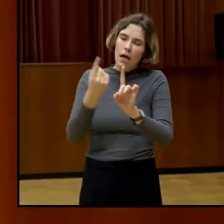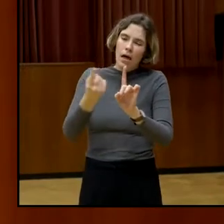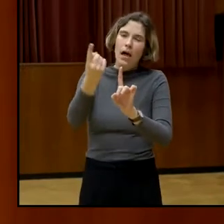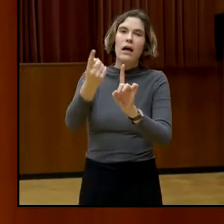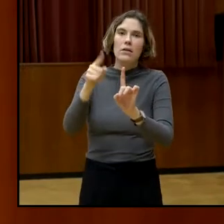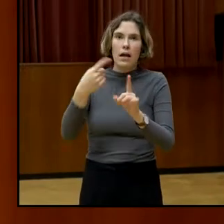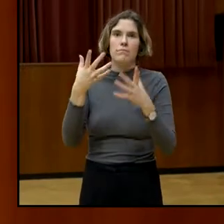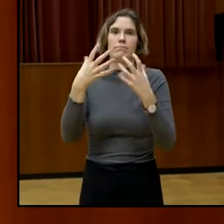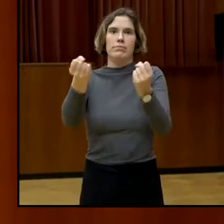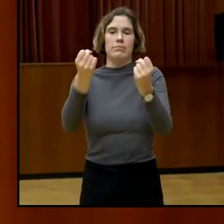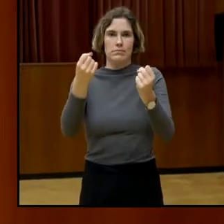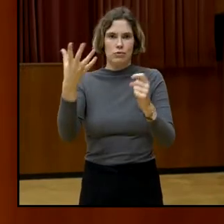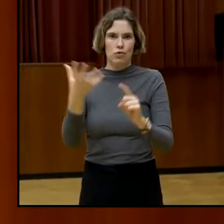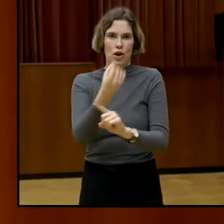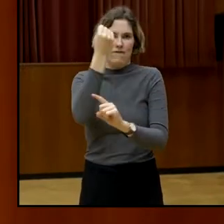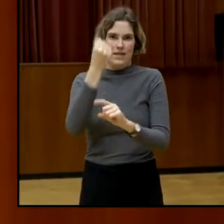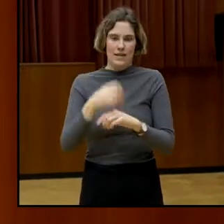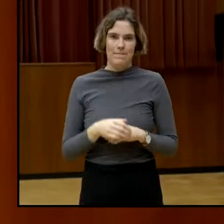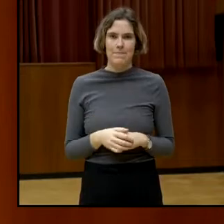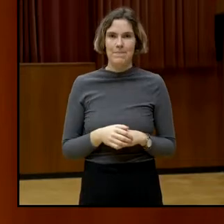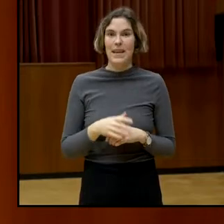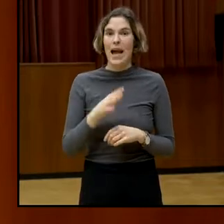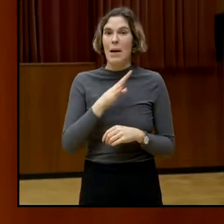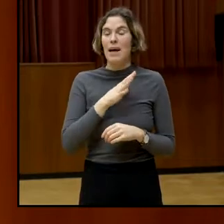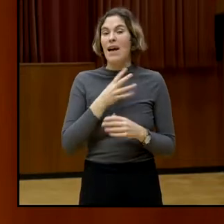warum hier so viele dafür sind, ist,